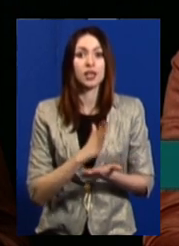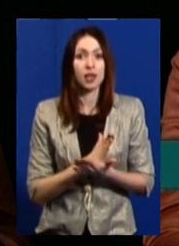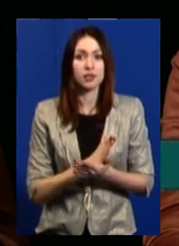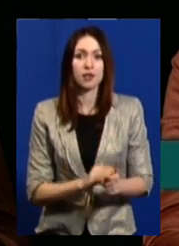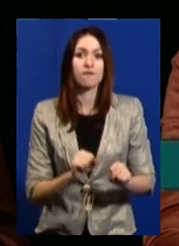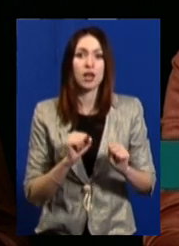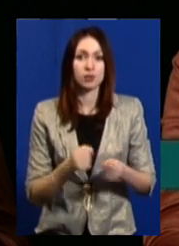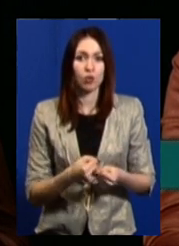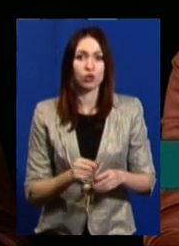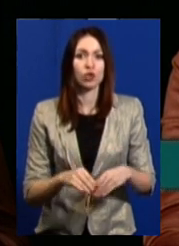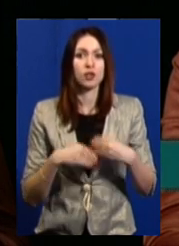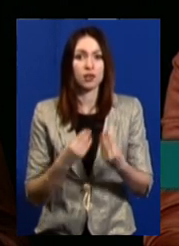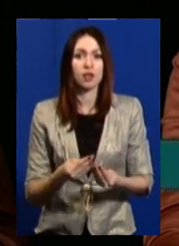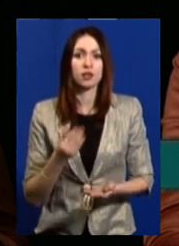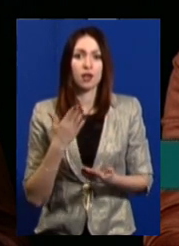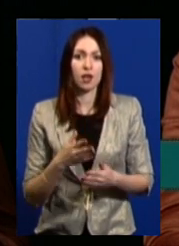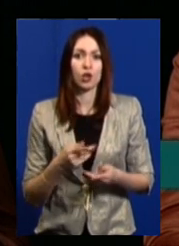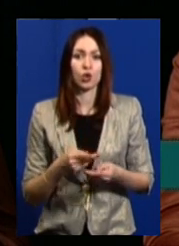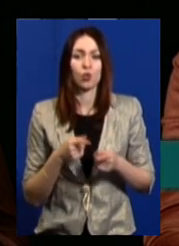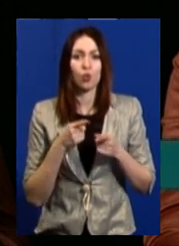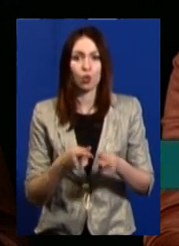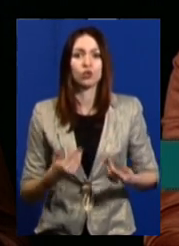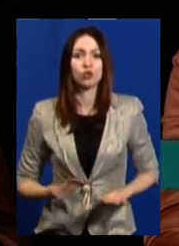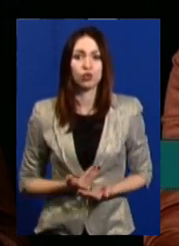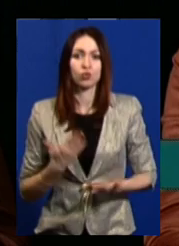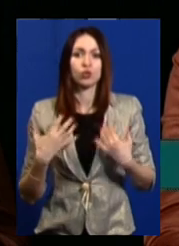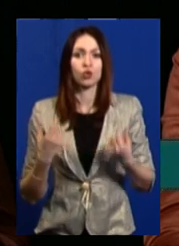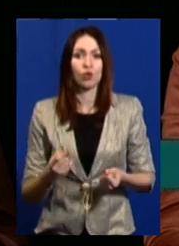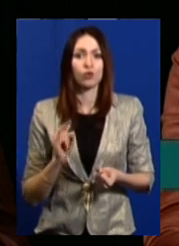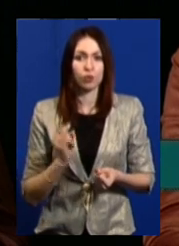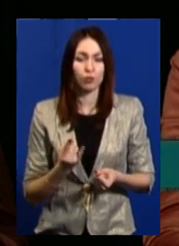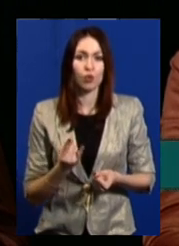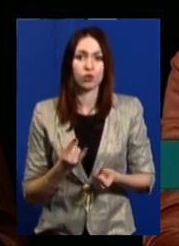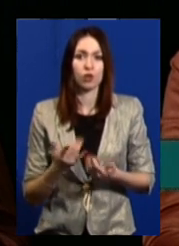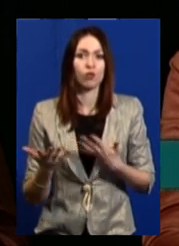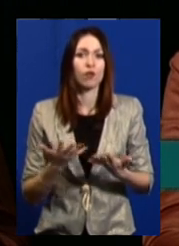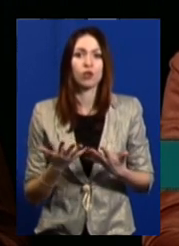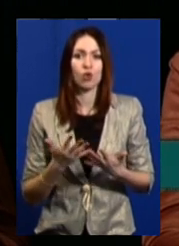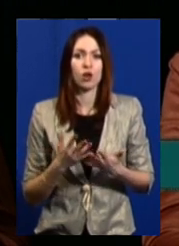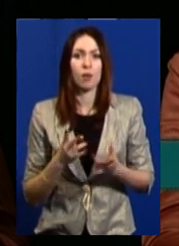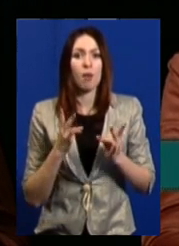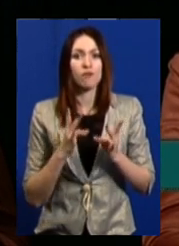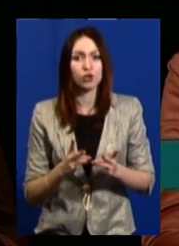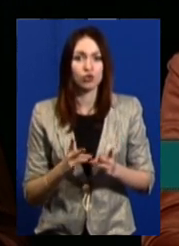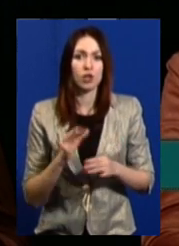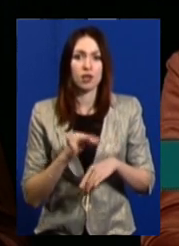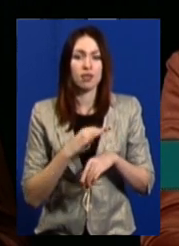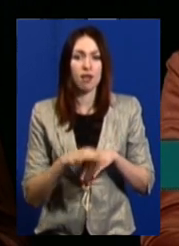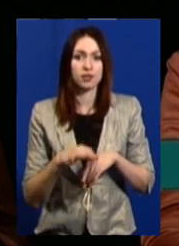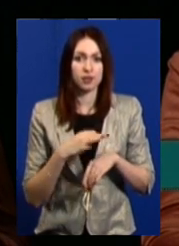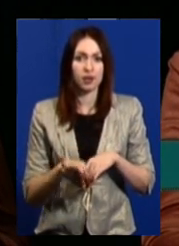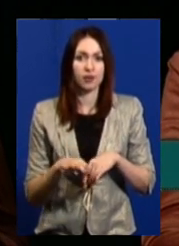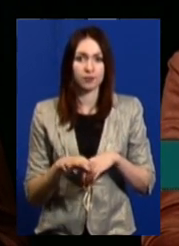можливість надання або загрози життю і здоров'ю дитини саме якихось ушкоджень і насильства проявів.